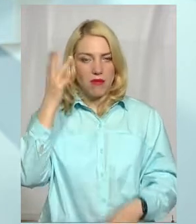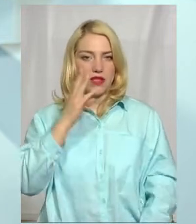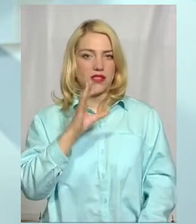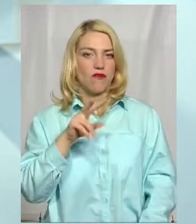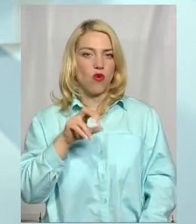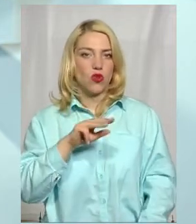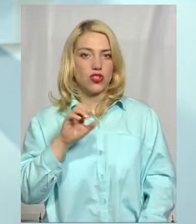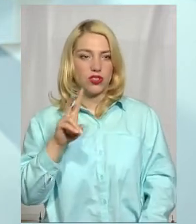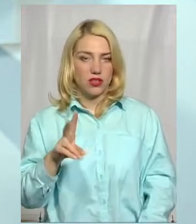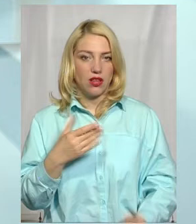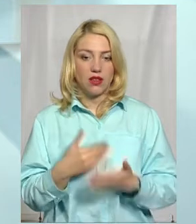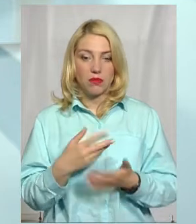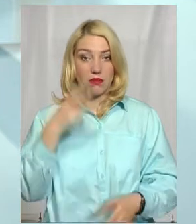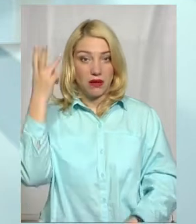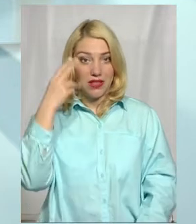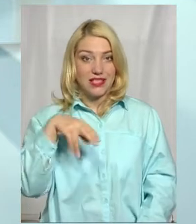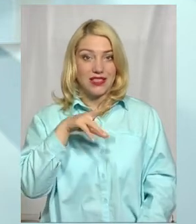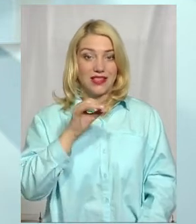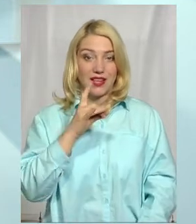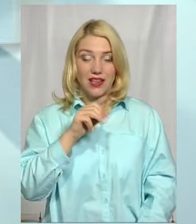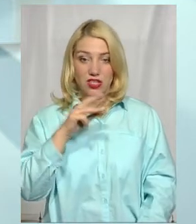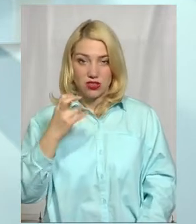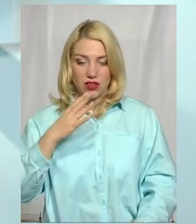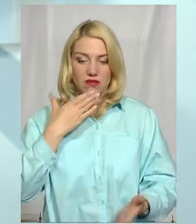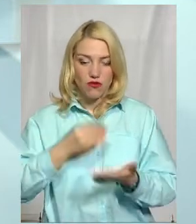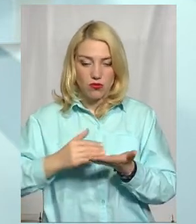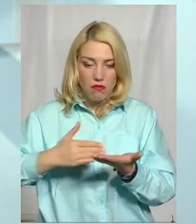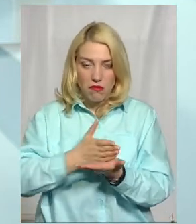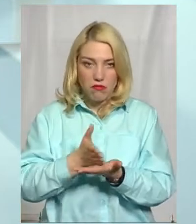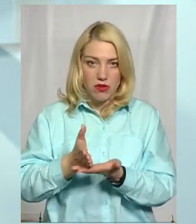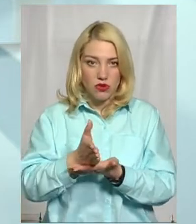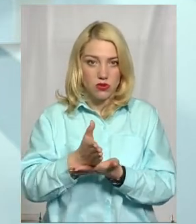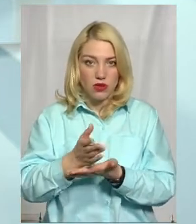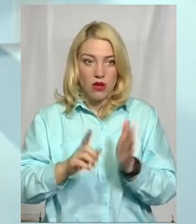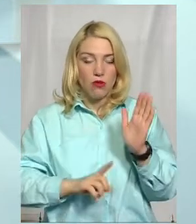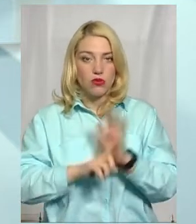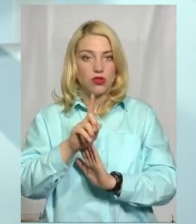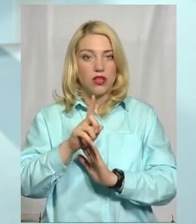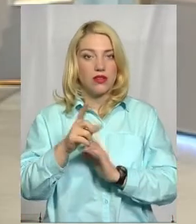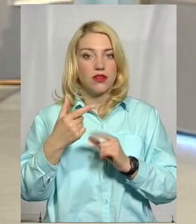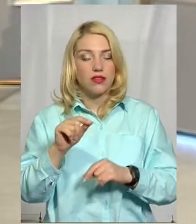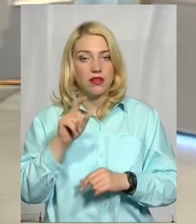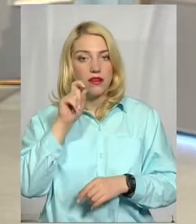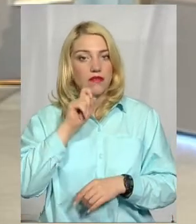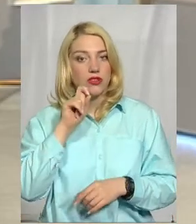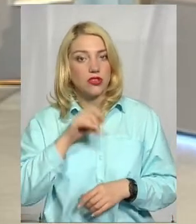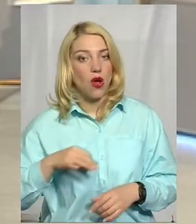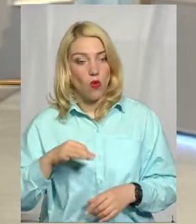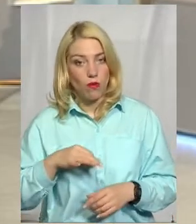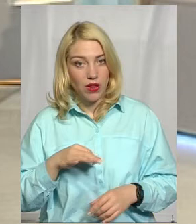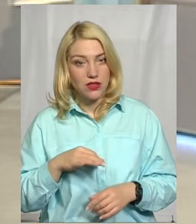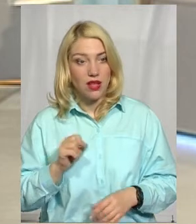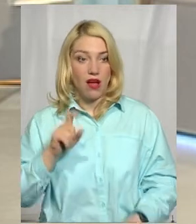Хмельницький-Деражня, він свій маршрут починає у Вінницькій області, а Вінницька